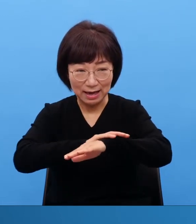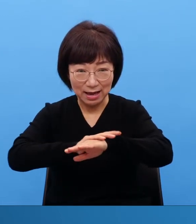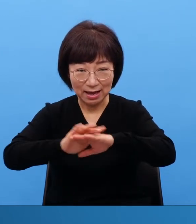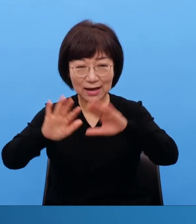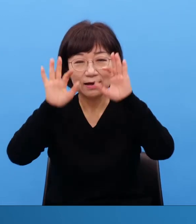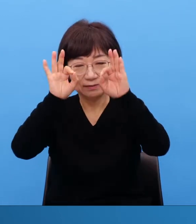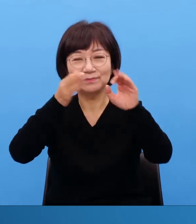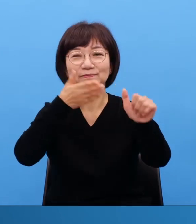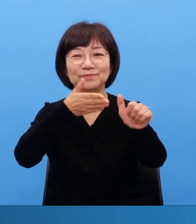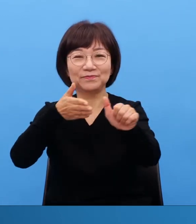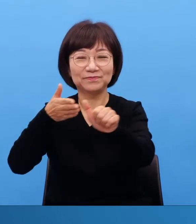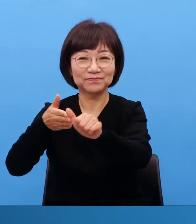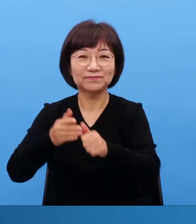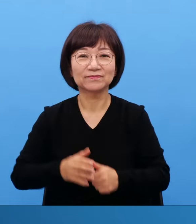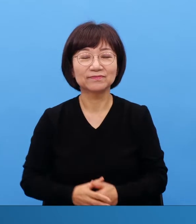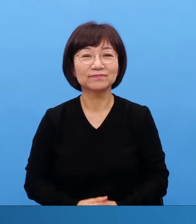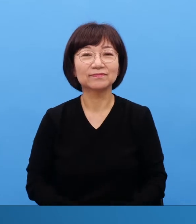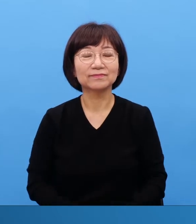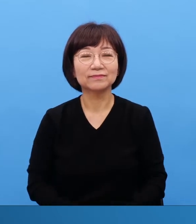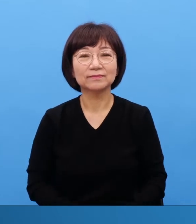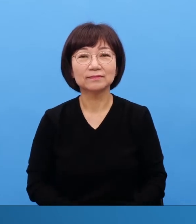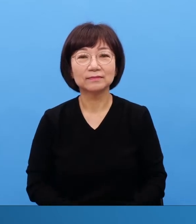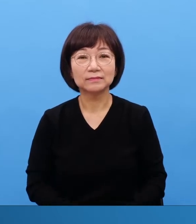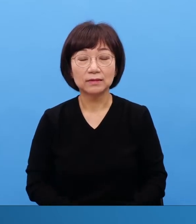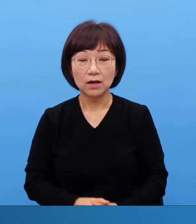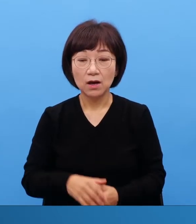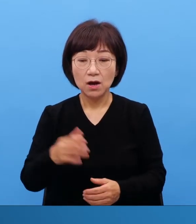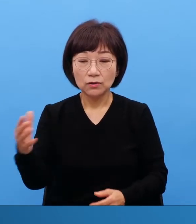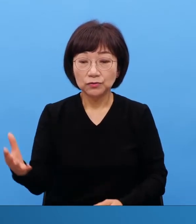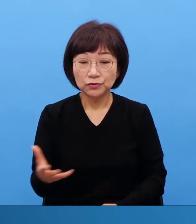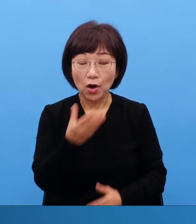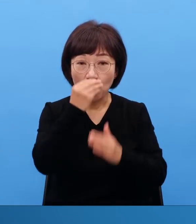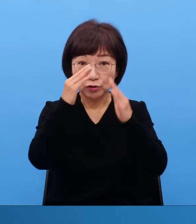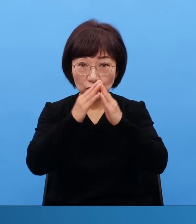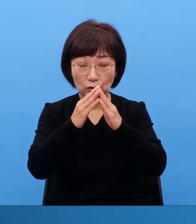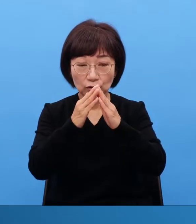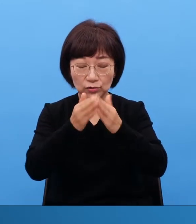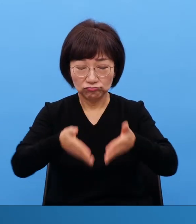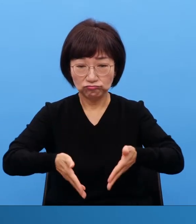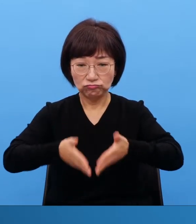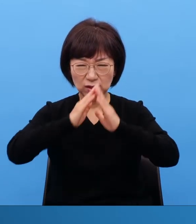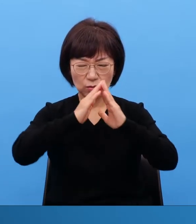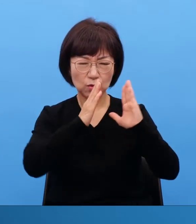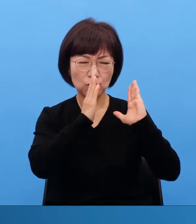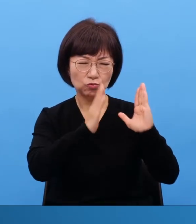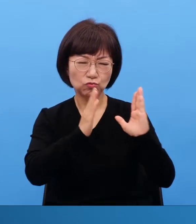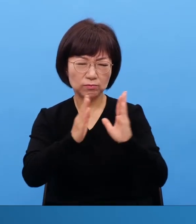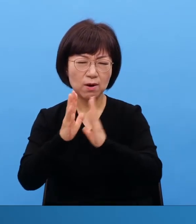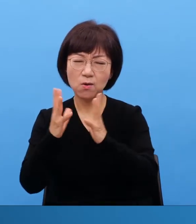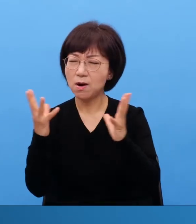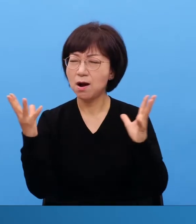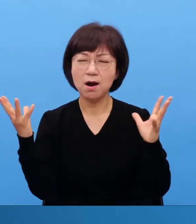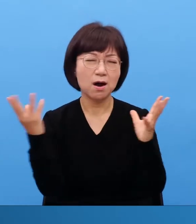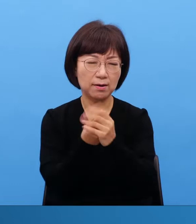왜냐하면 완전히 지을 준비를 다 해서 솔로몬이 넘겨준다 그 솔로몬가